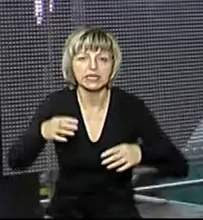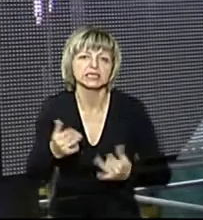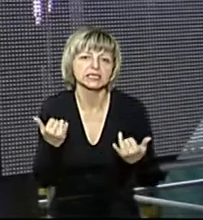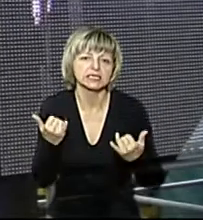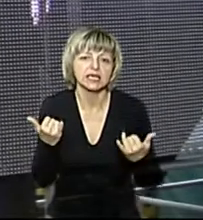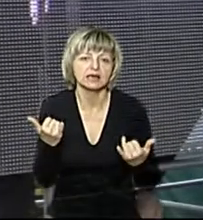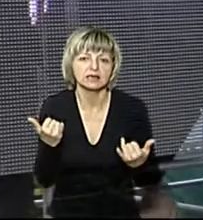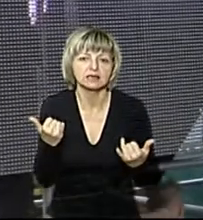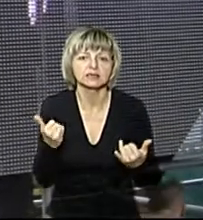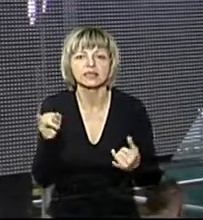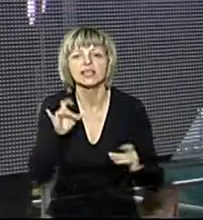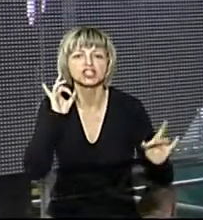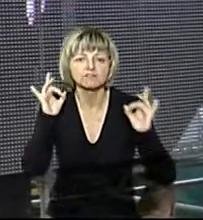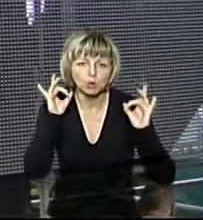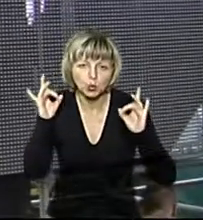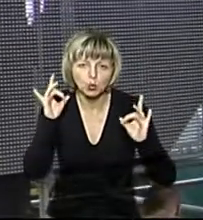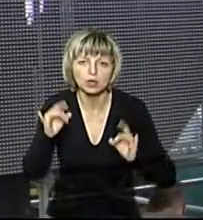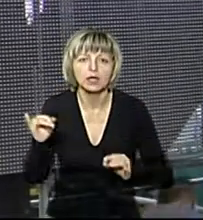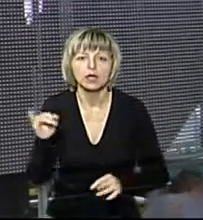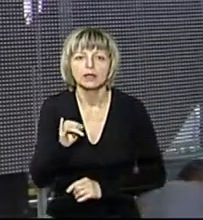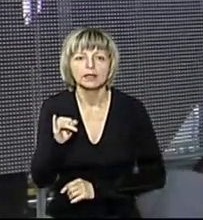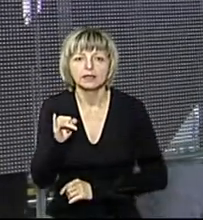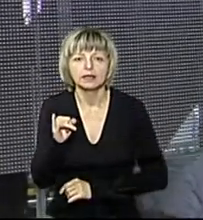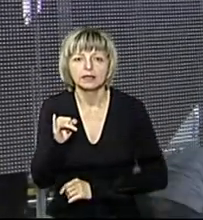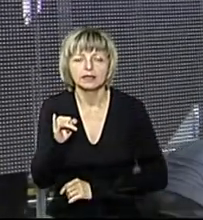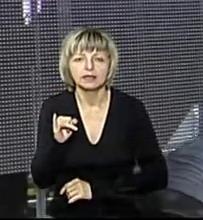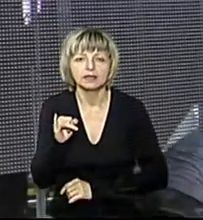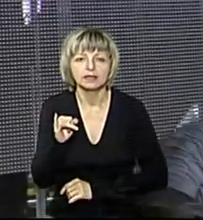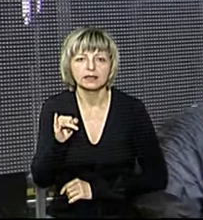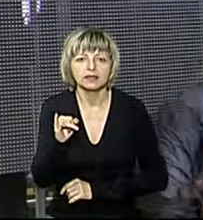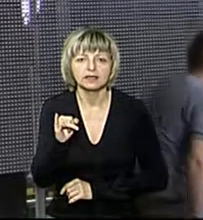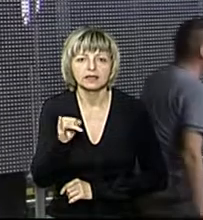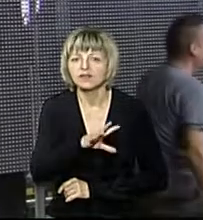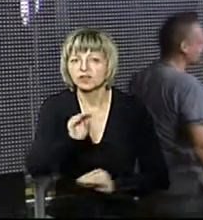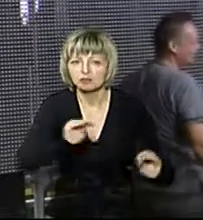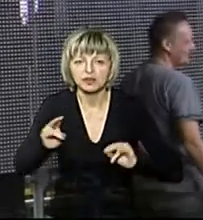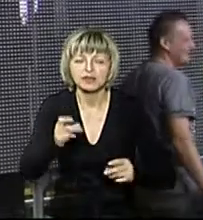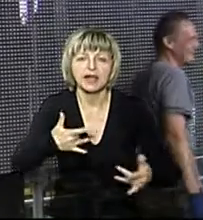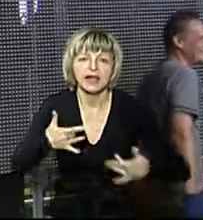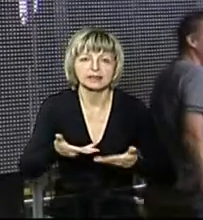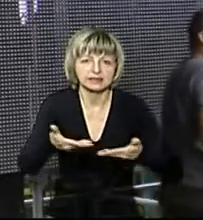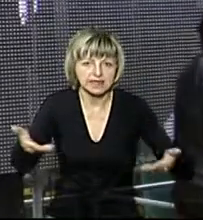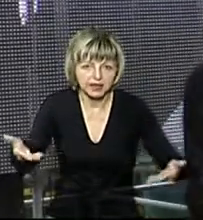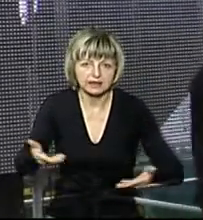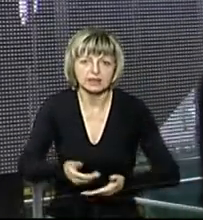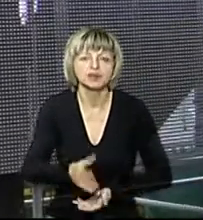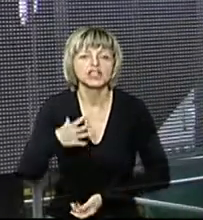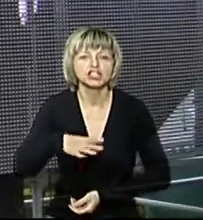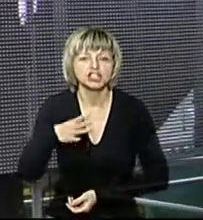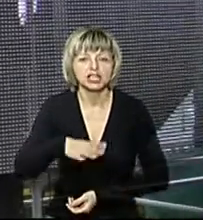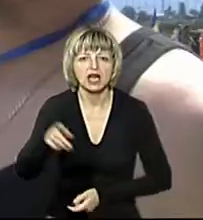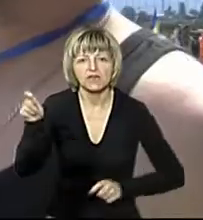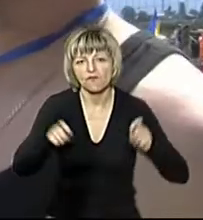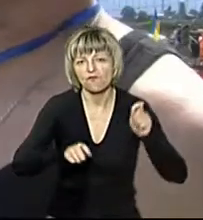Вже зараз і звук, і беклайн для артистів весь на місці, на сцені. Чекаємо